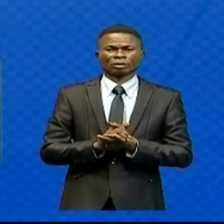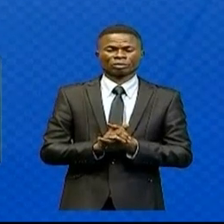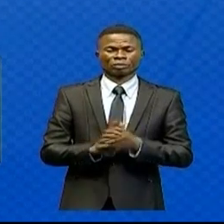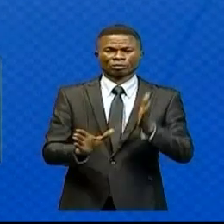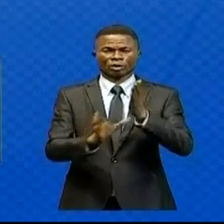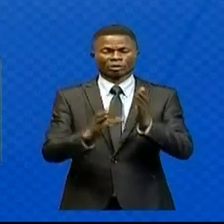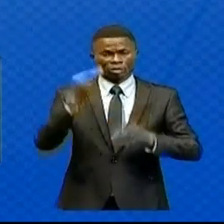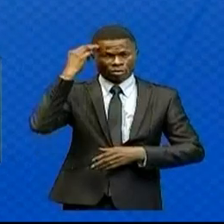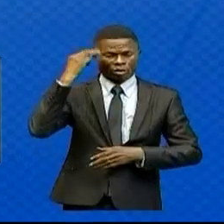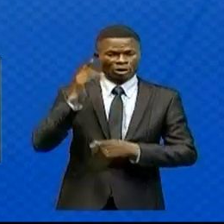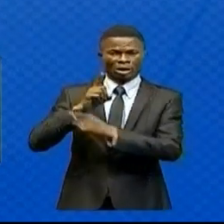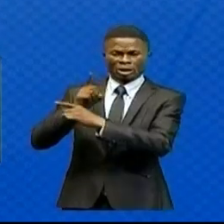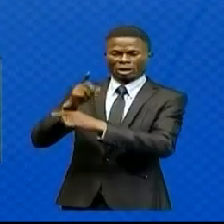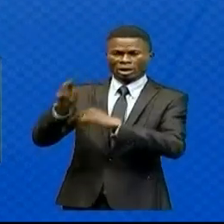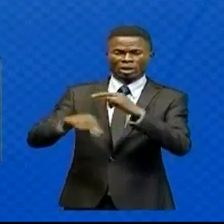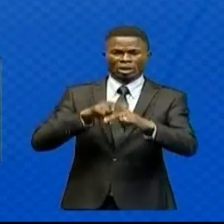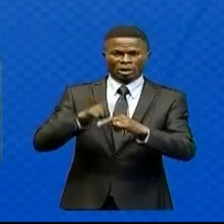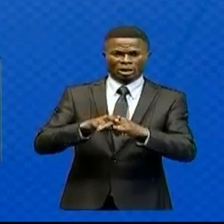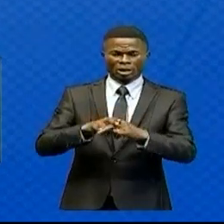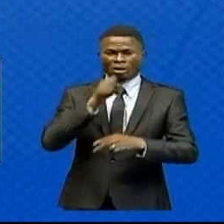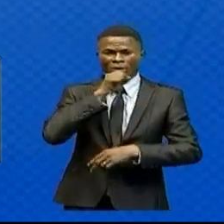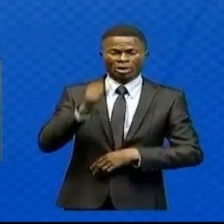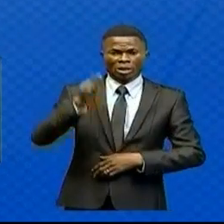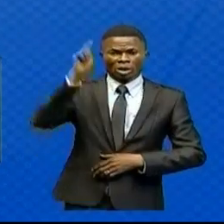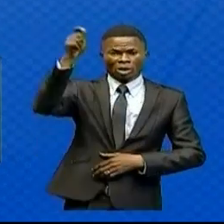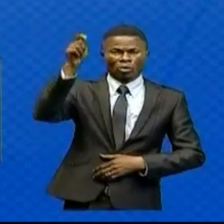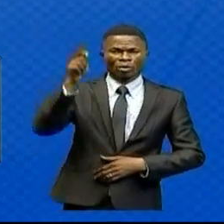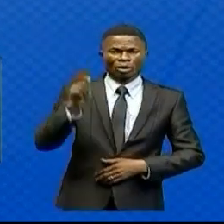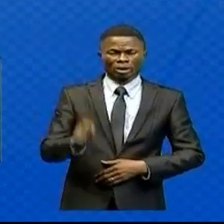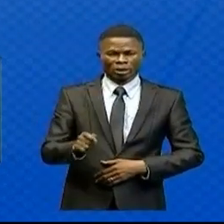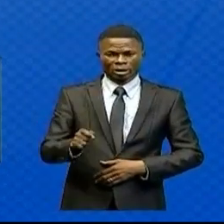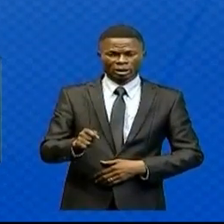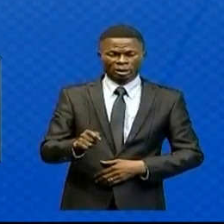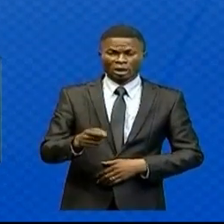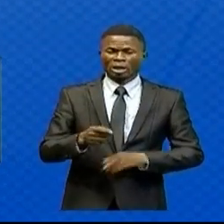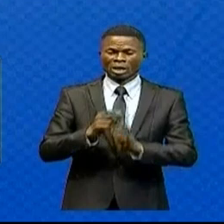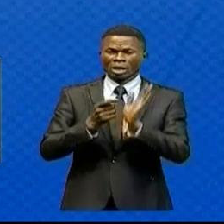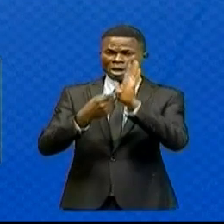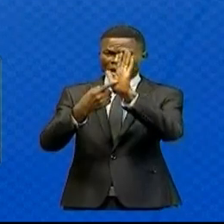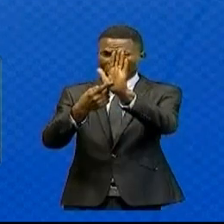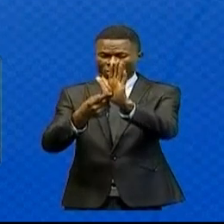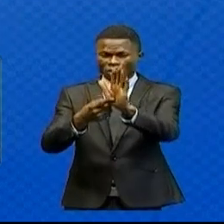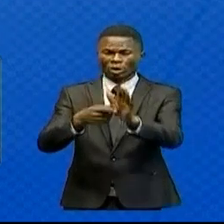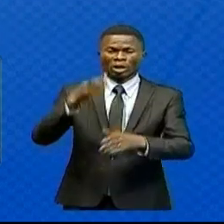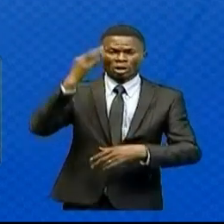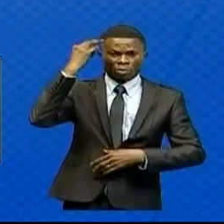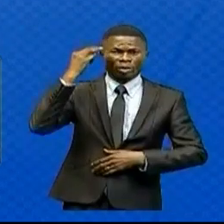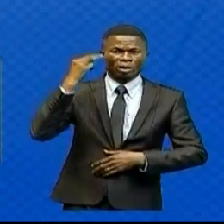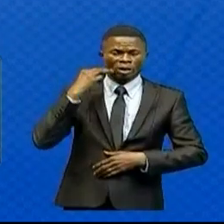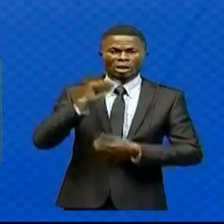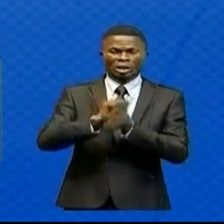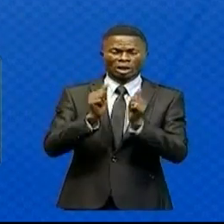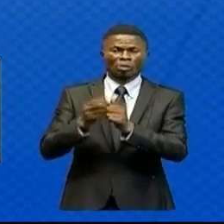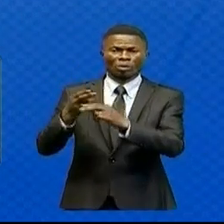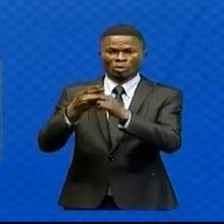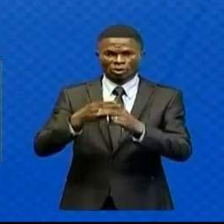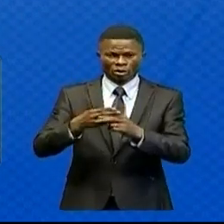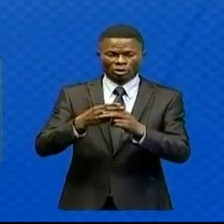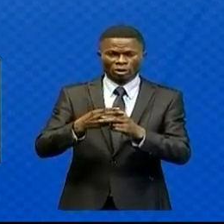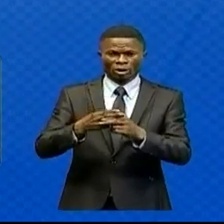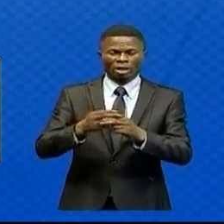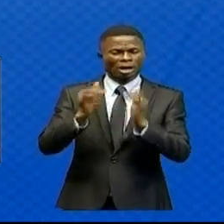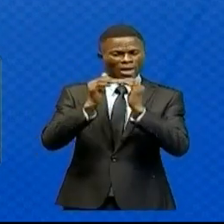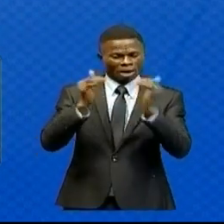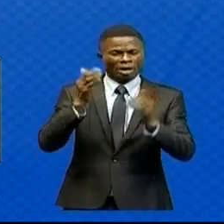vice-ministre de la Défense nationale et ancien combattant a présenté au Conseil une situation sécuritaire qui demeure